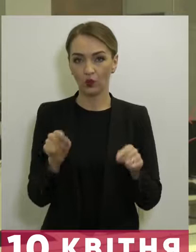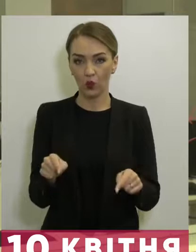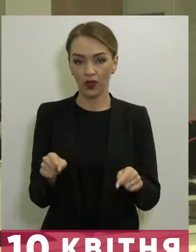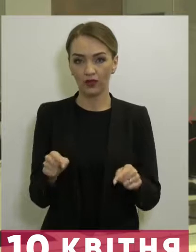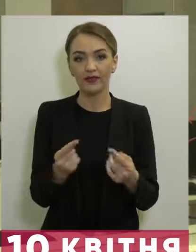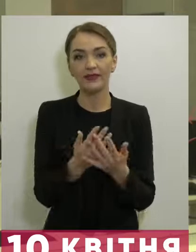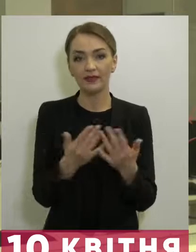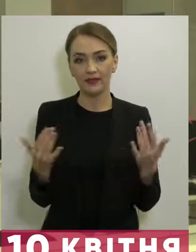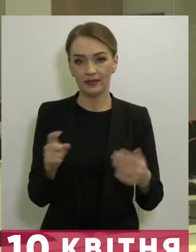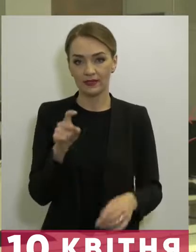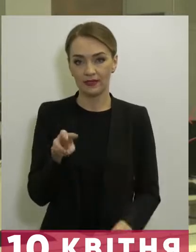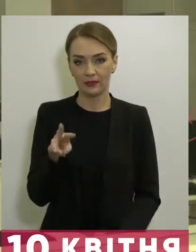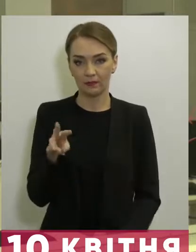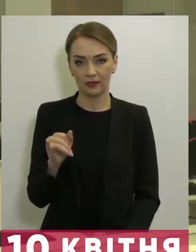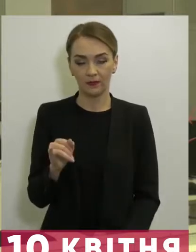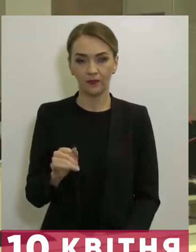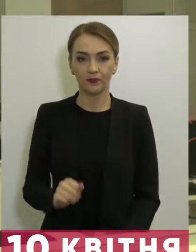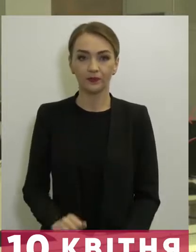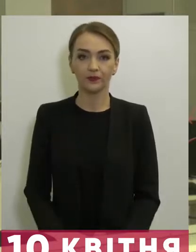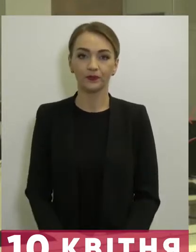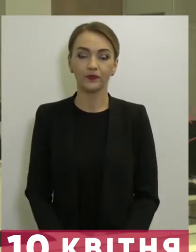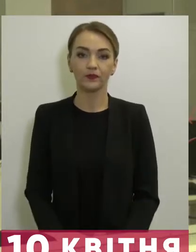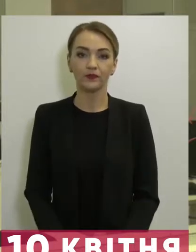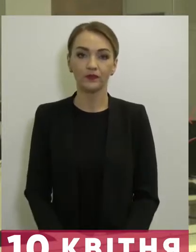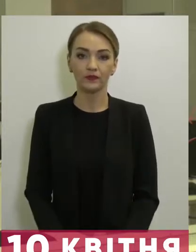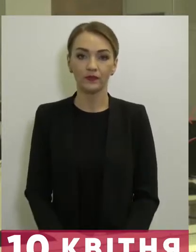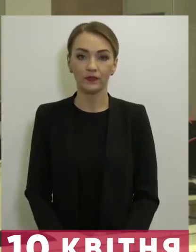з різних засобів масової інформації.